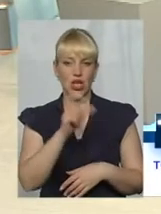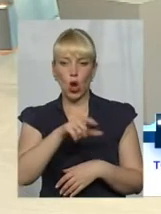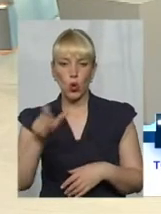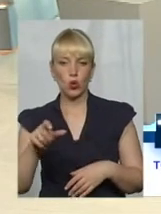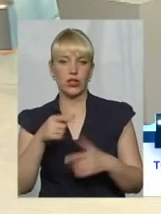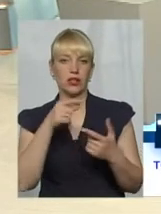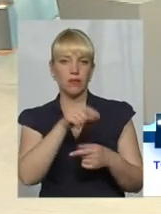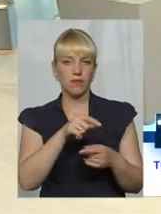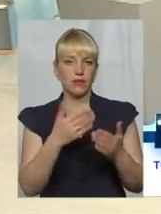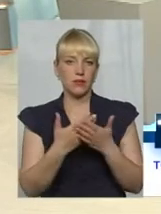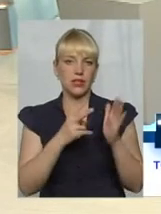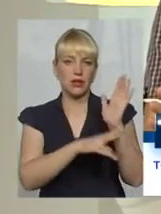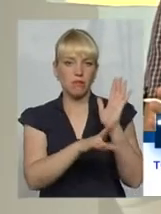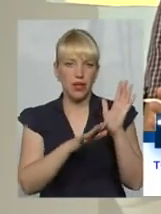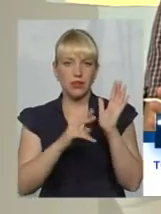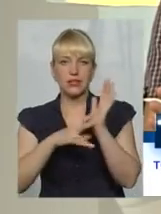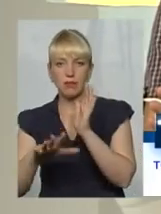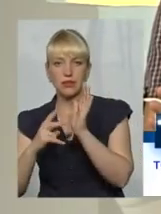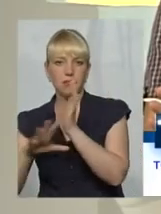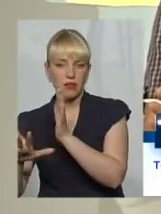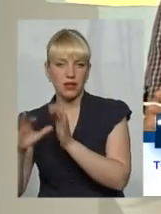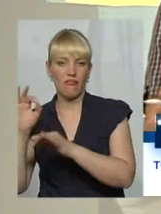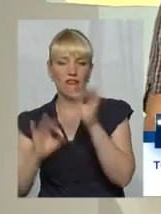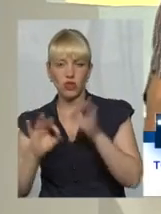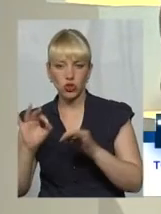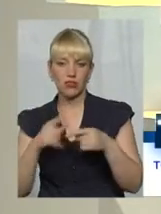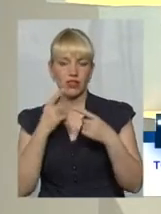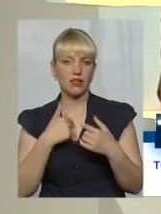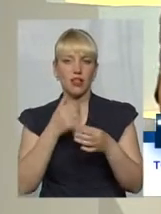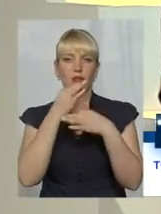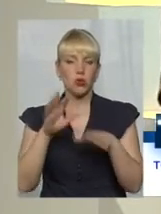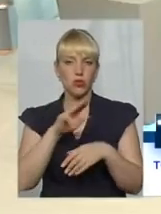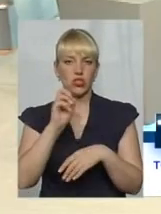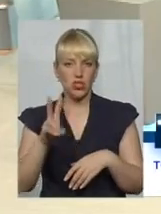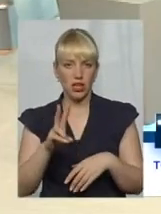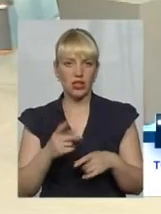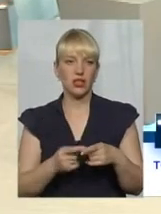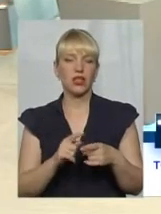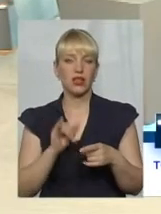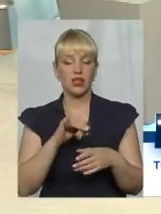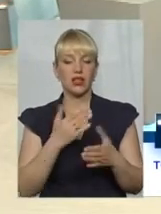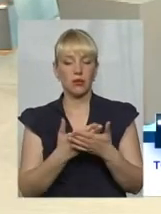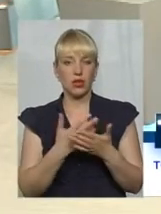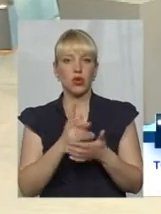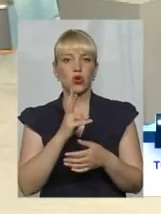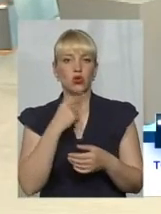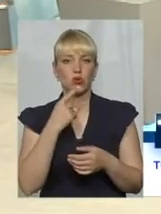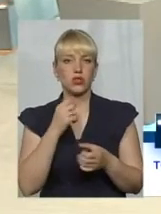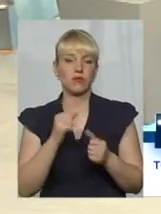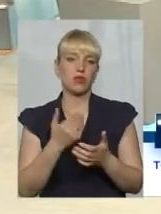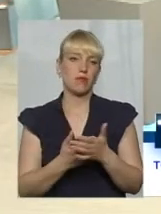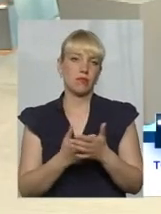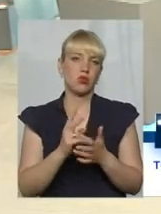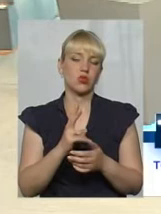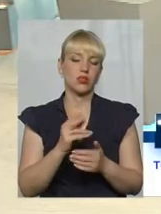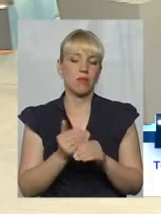які скажуть, що ми хочемо залишатися ЖЕКом. І потім з тих 75%, які скажуть, що ми хочемо залишатися, десь